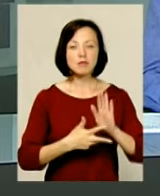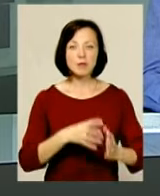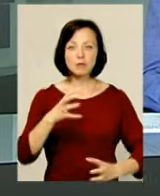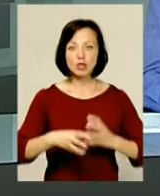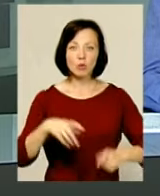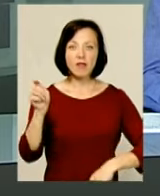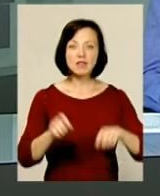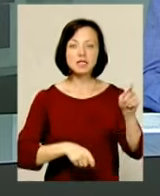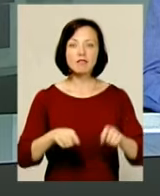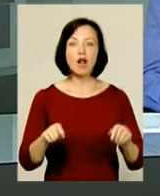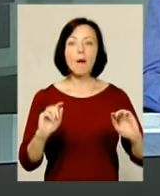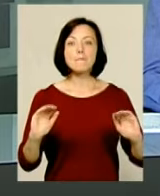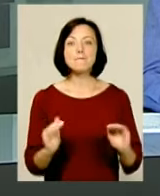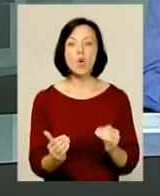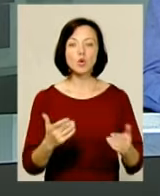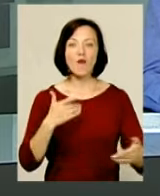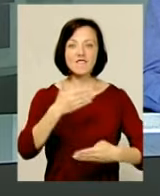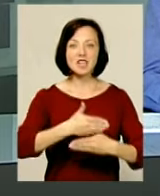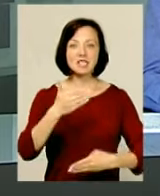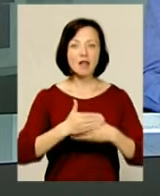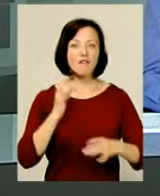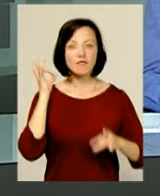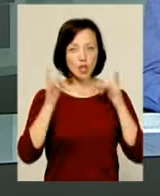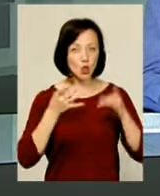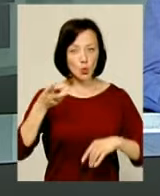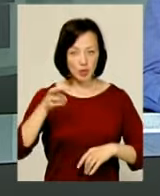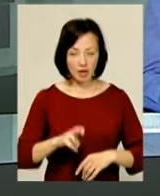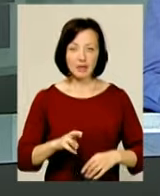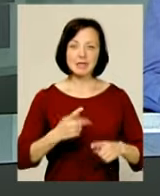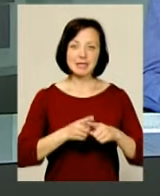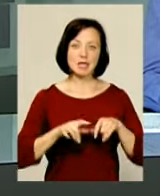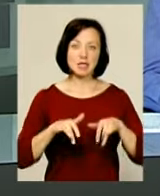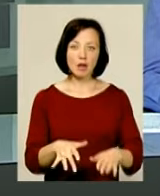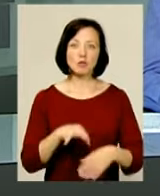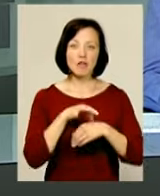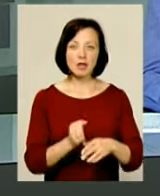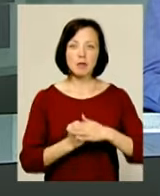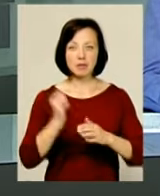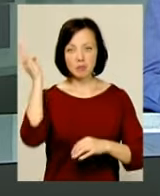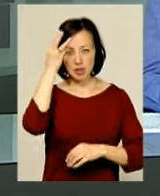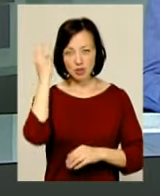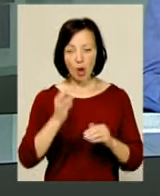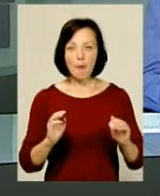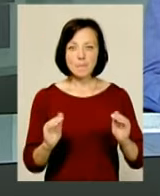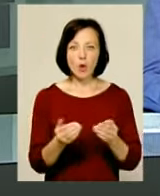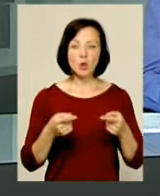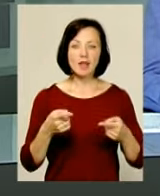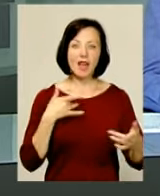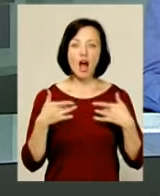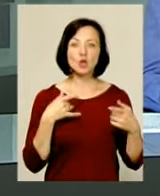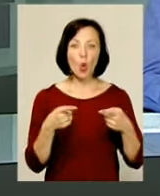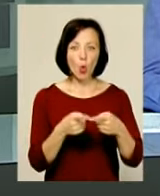міжнародний фестиваль моновистав «Відлуння». Як і раніше, мистецький захід проводиться на базі Хмельницького монотеатру «Кут».